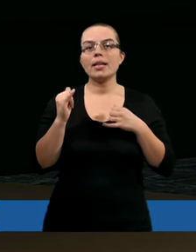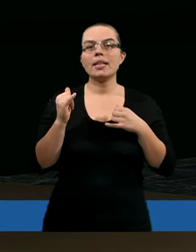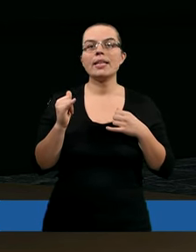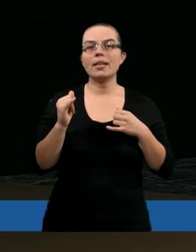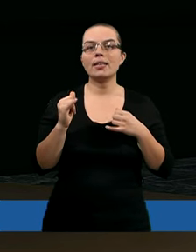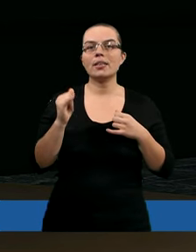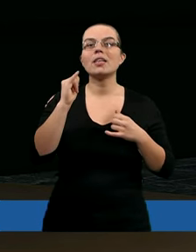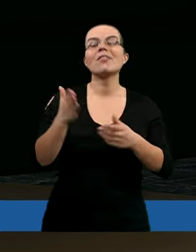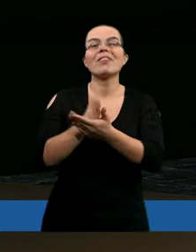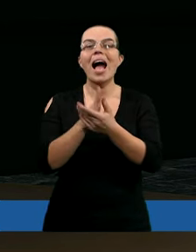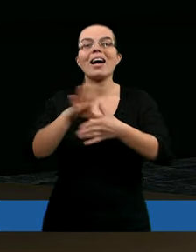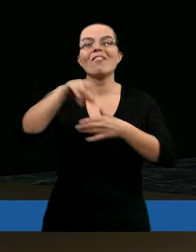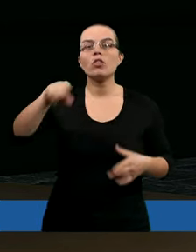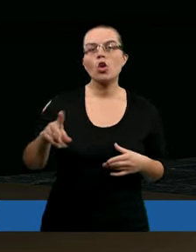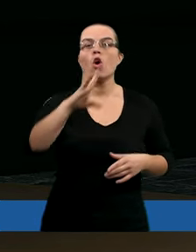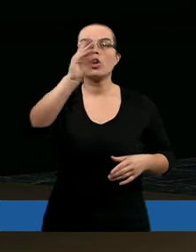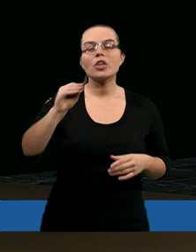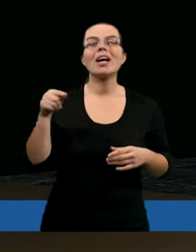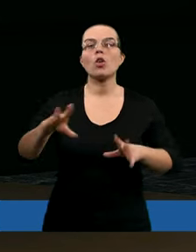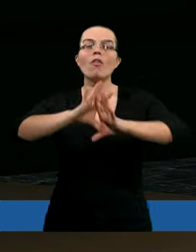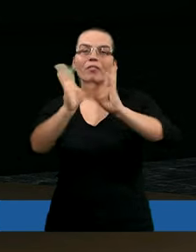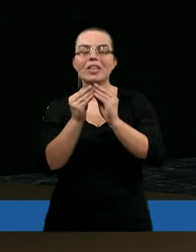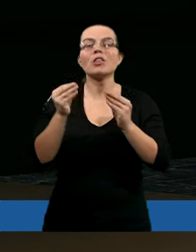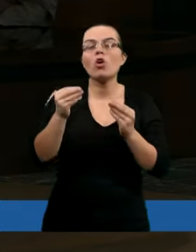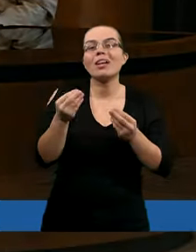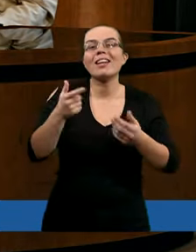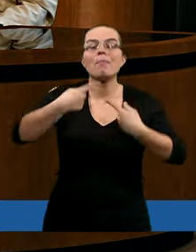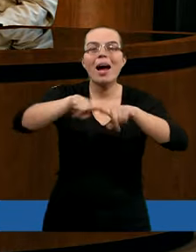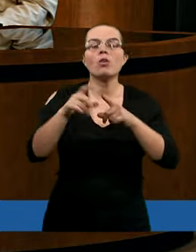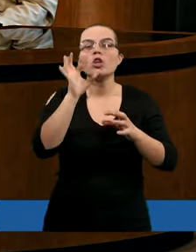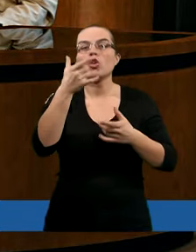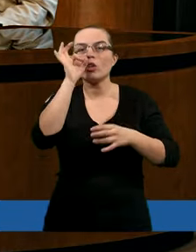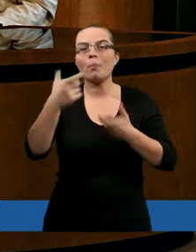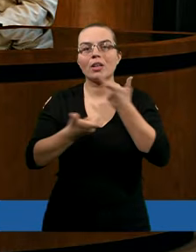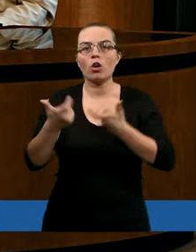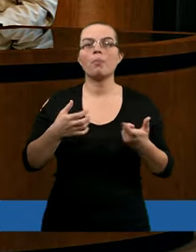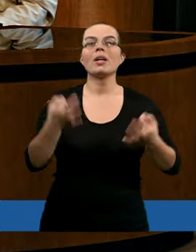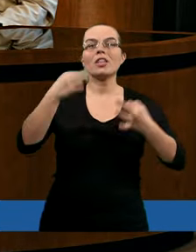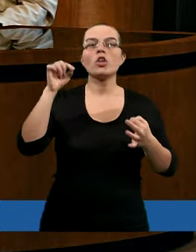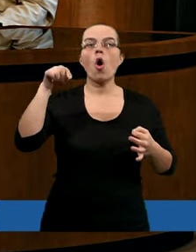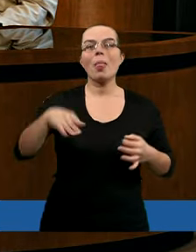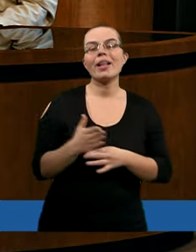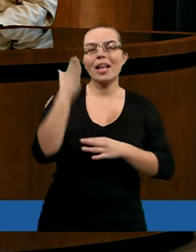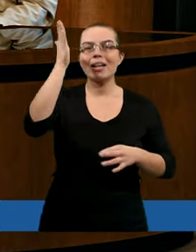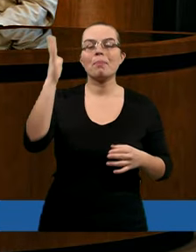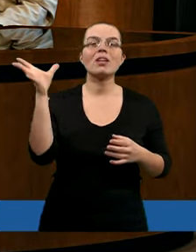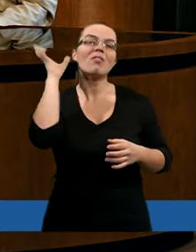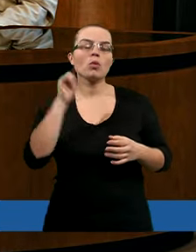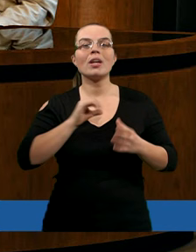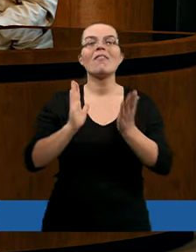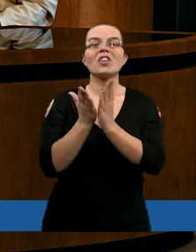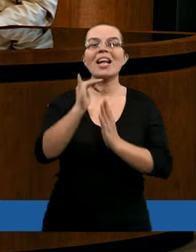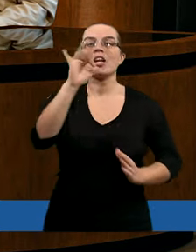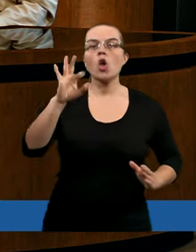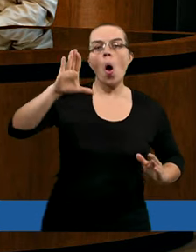i wiary w to, że coś się spełni. Dzisiaj będziemy tej nadziei poszukiwać w księdze